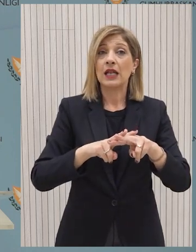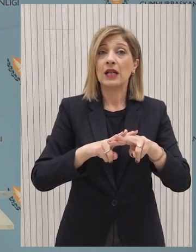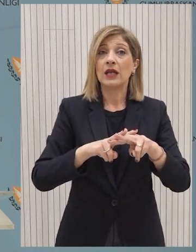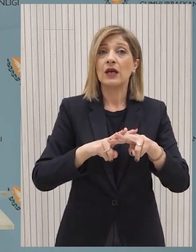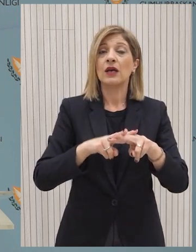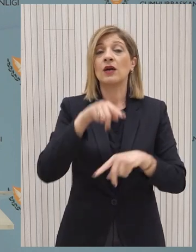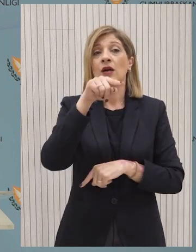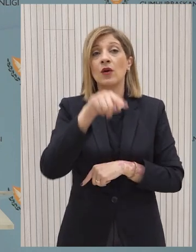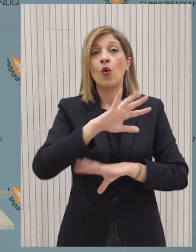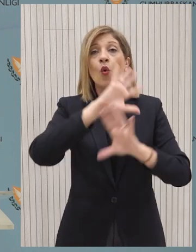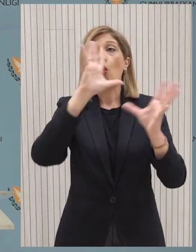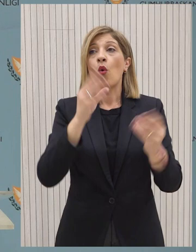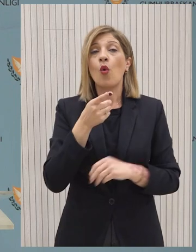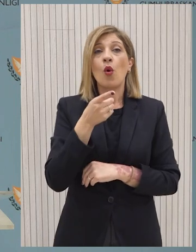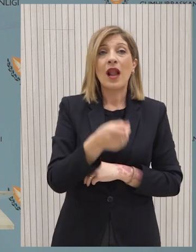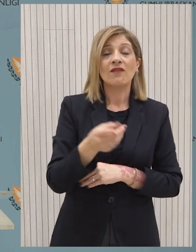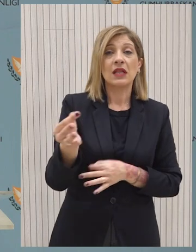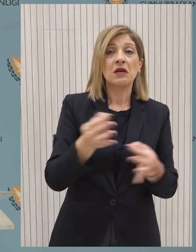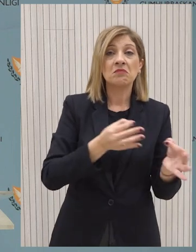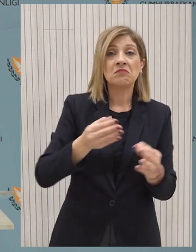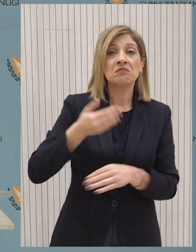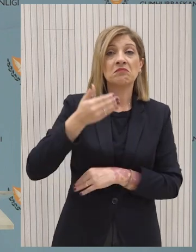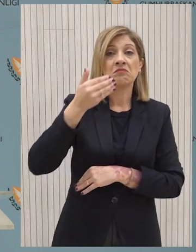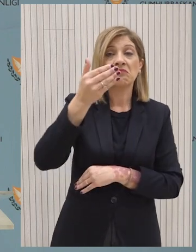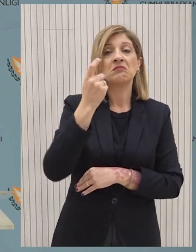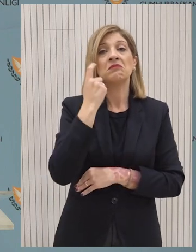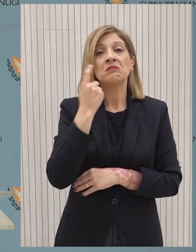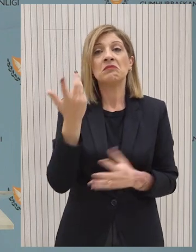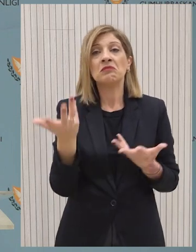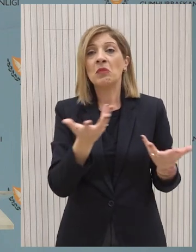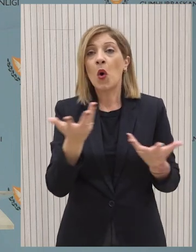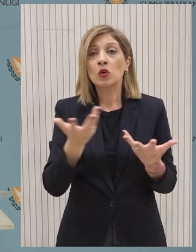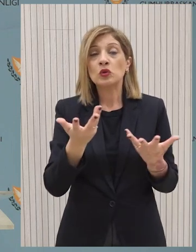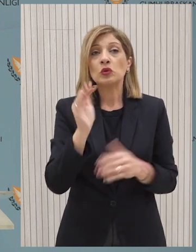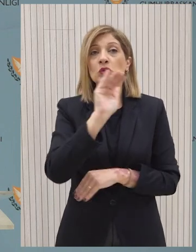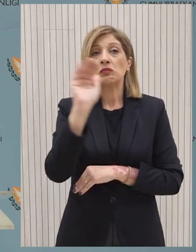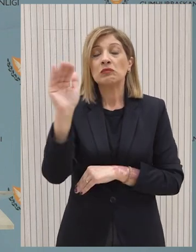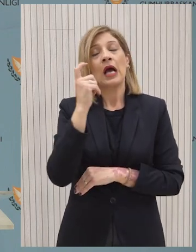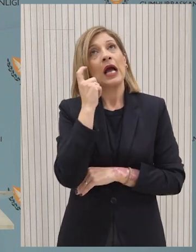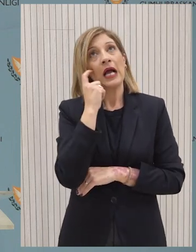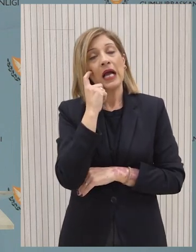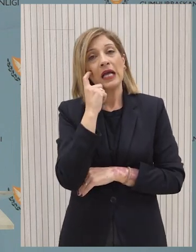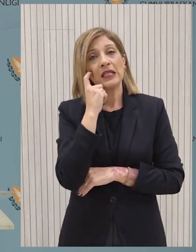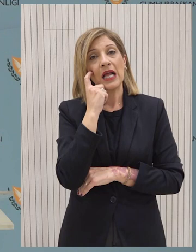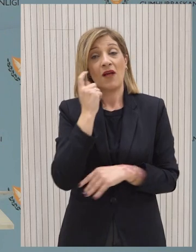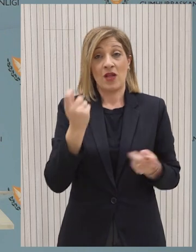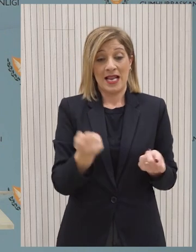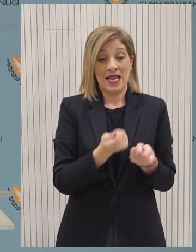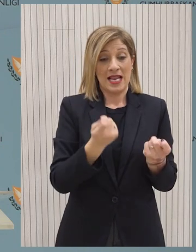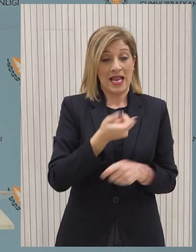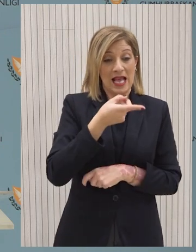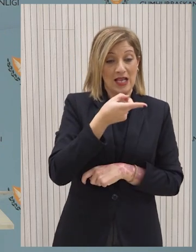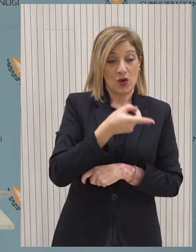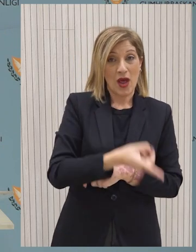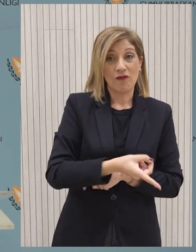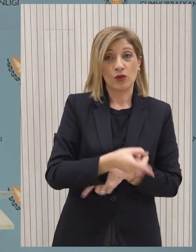Κύπρος ή δεν αντιλαμβάνομαι για να υλοποιηθεί και το τελευταίο κομμάτι της μεταφοράς